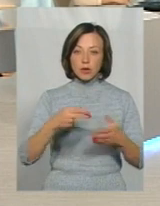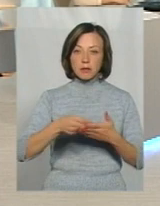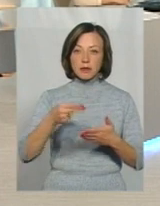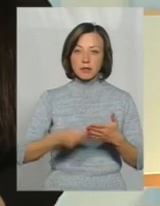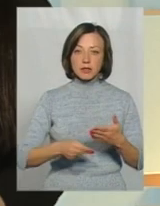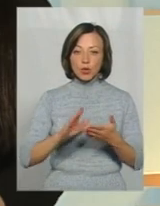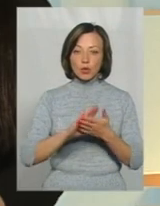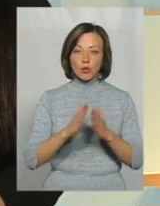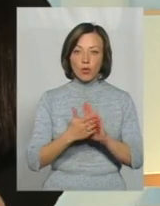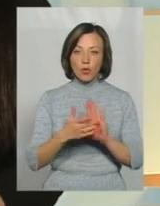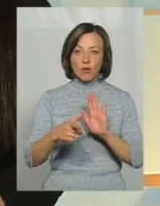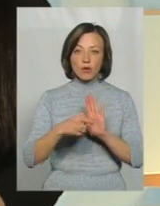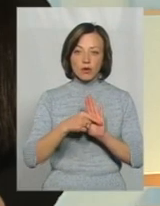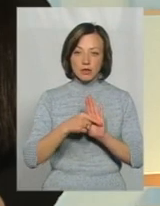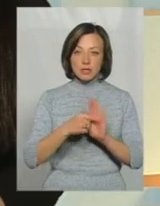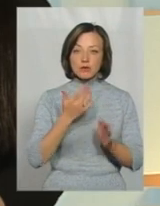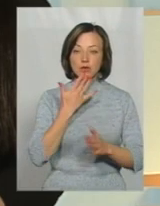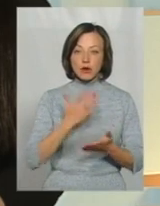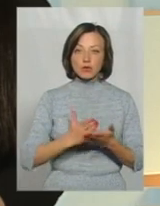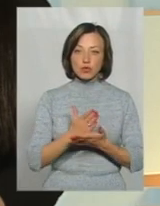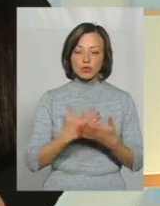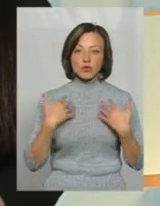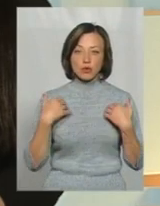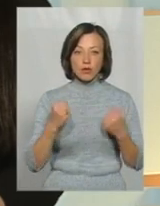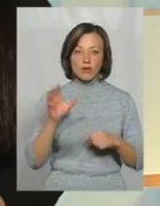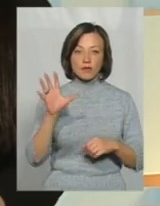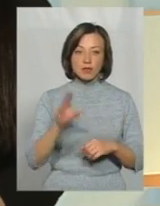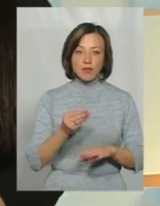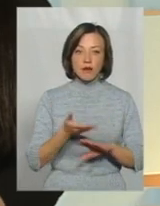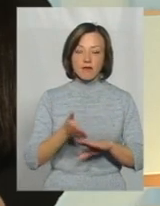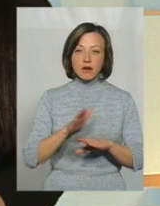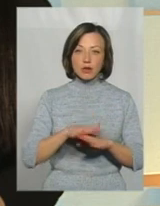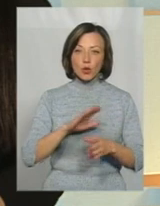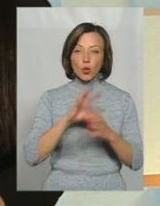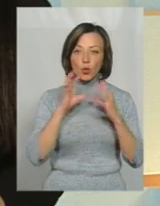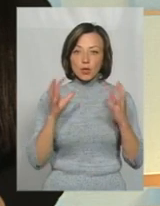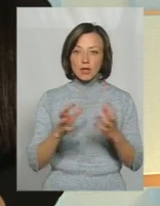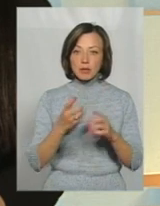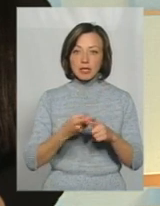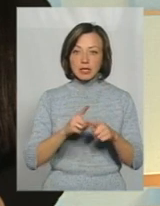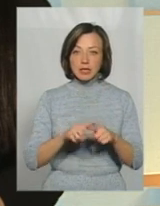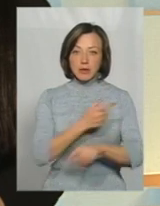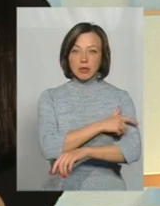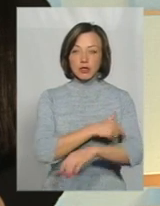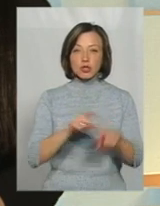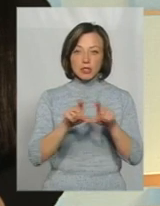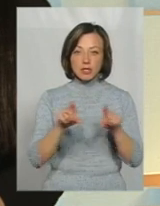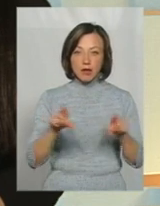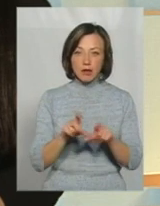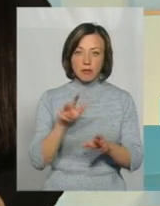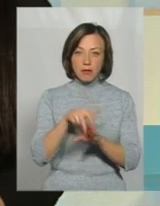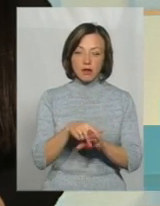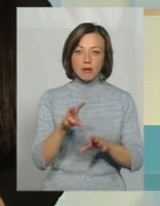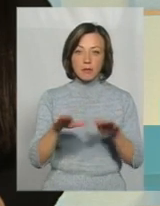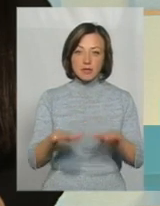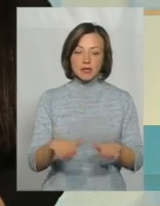договору із Національною службою здоров'я, вся важкість утримання цих медичних закладів падає на